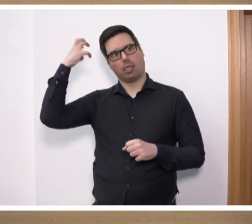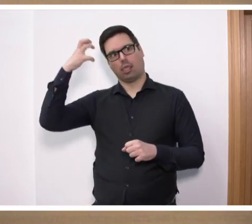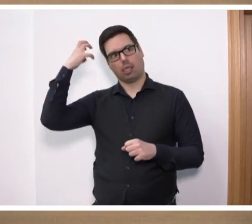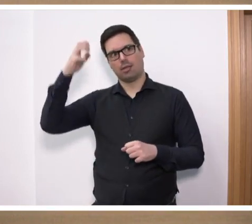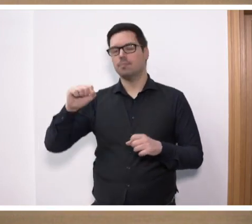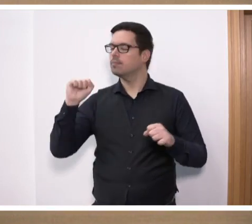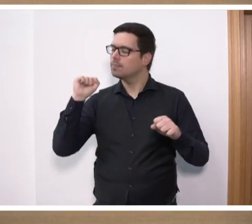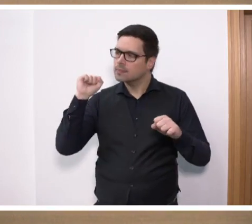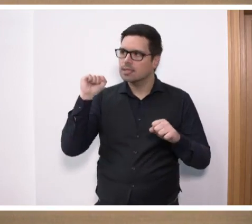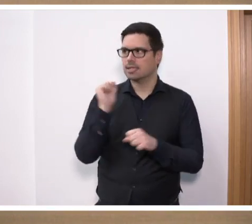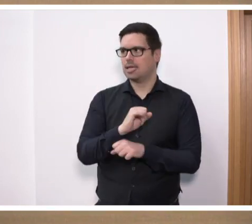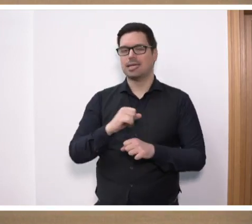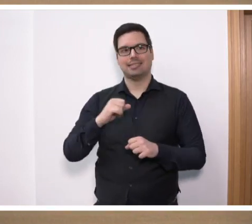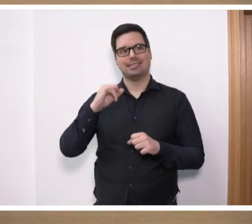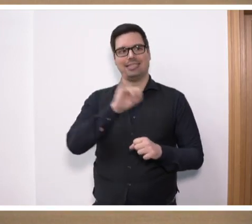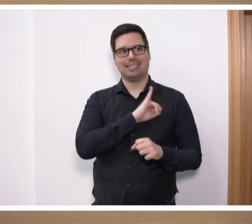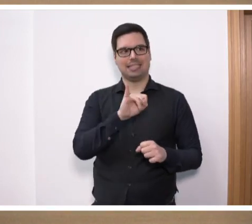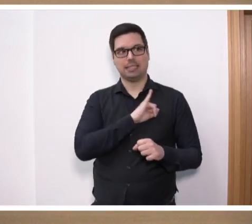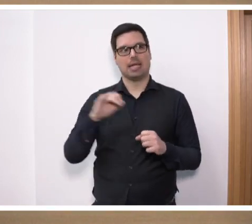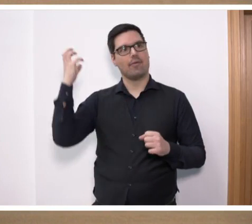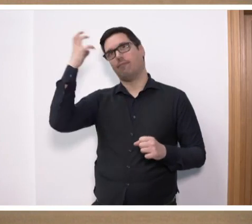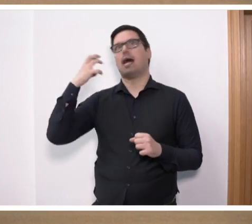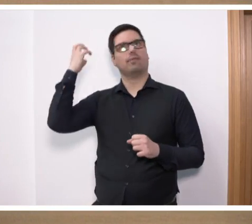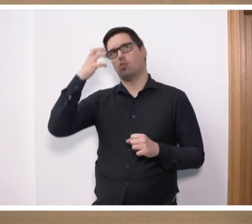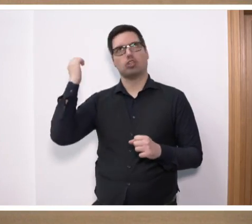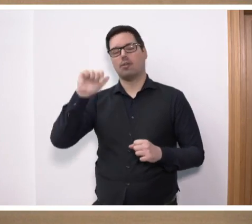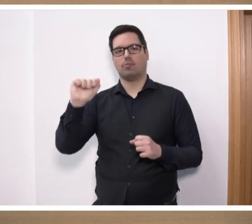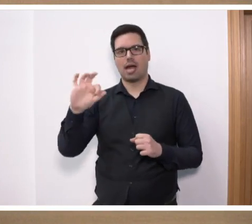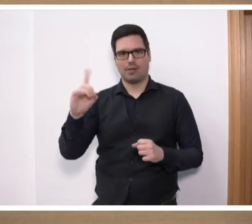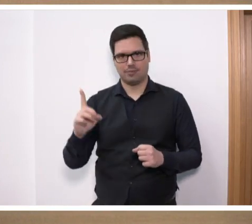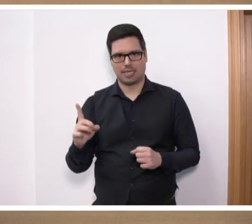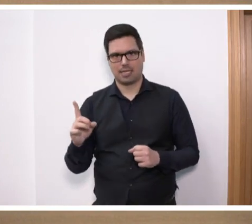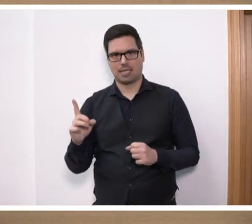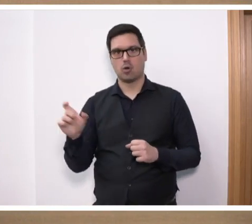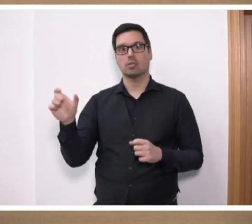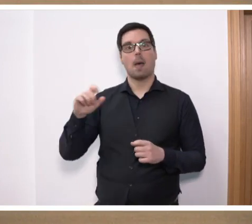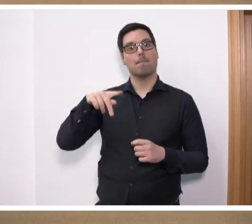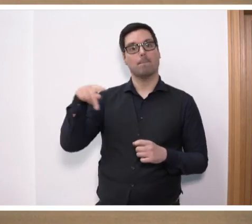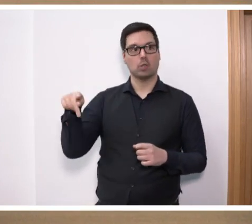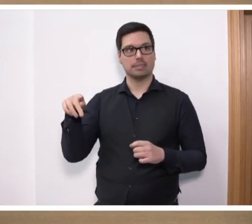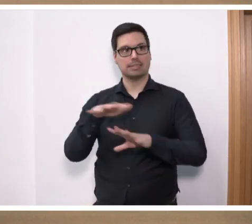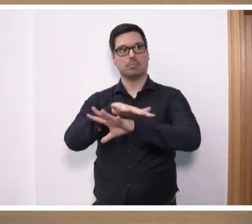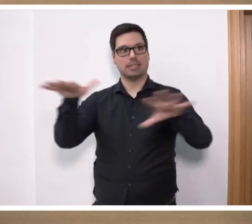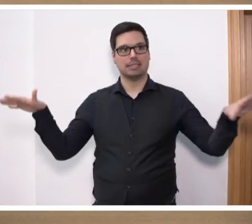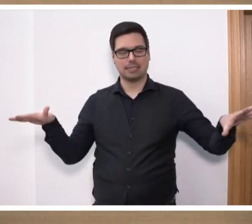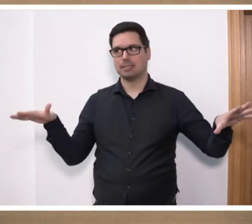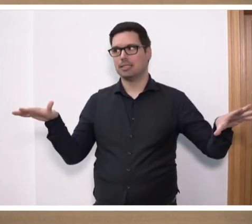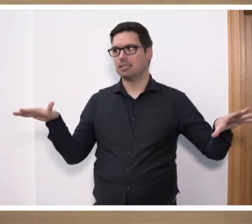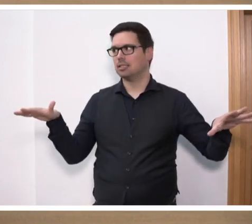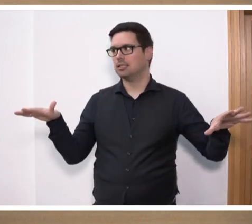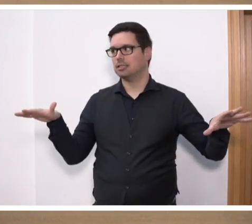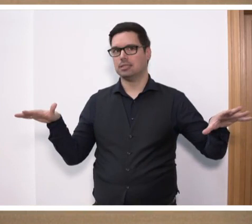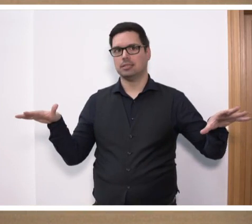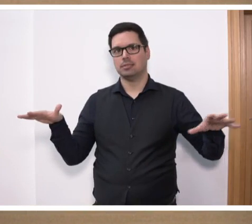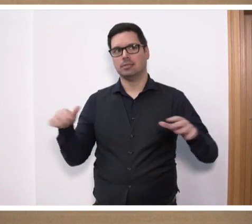kruden identitären Wahnvorstellungen der AfD, die aus Potsdam ausgesendet wurden. Da gibt es